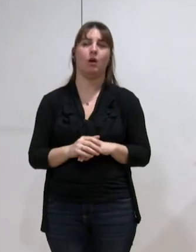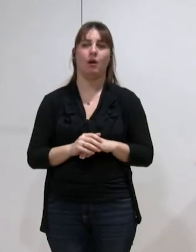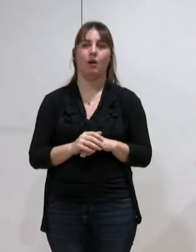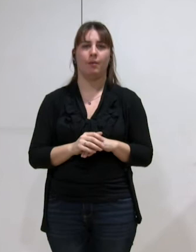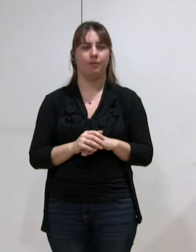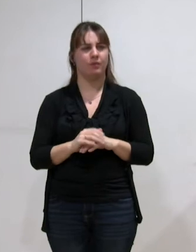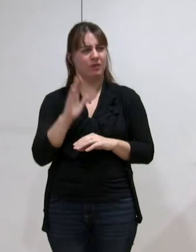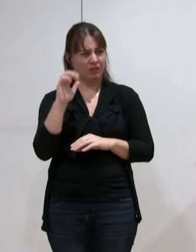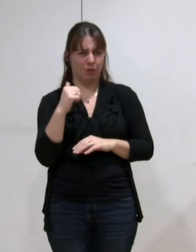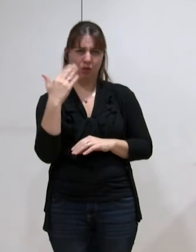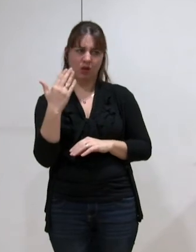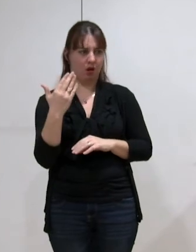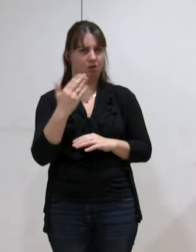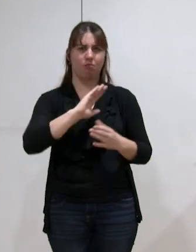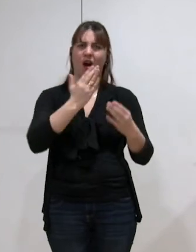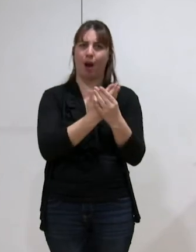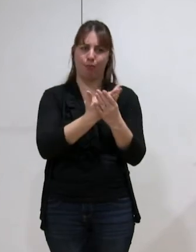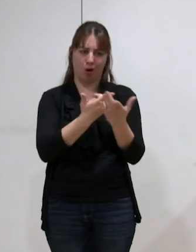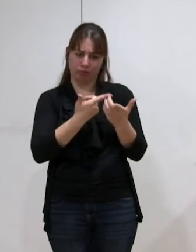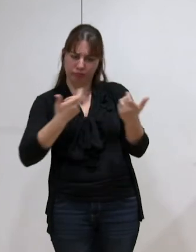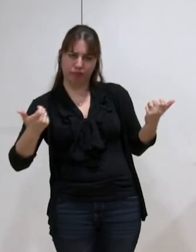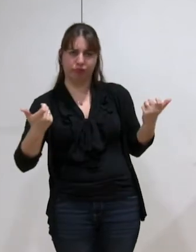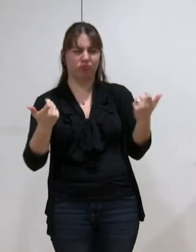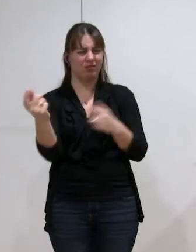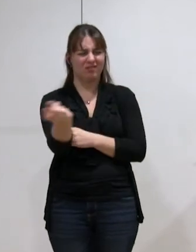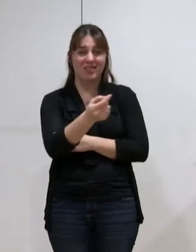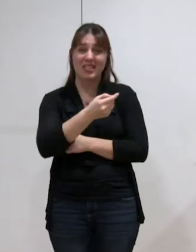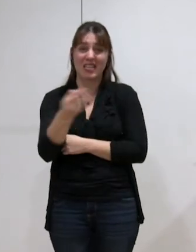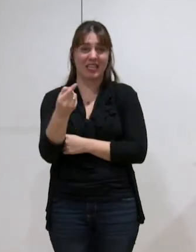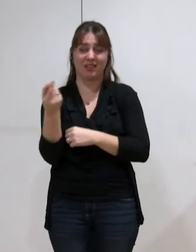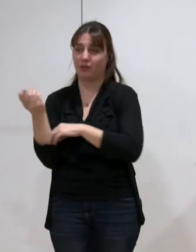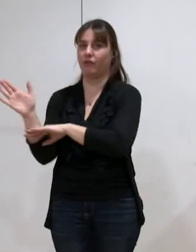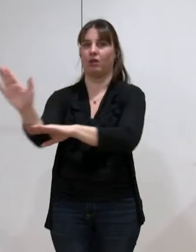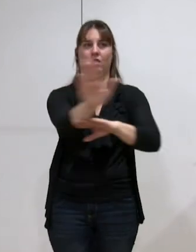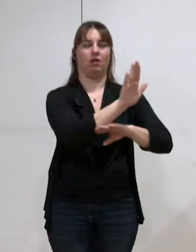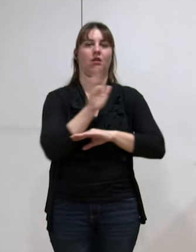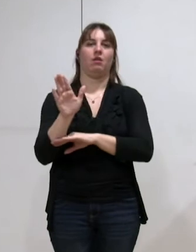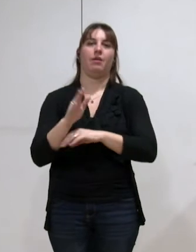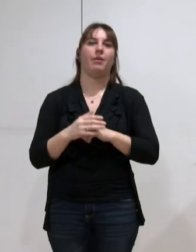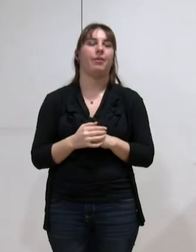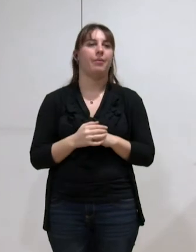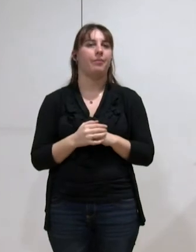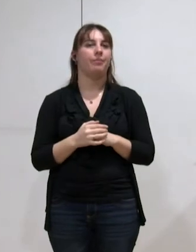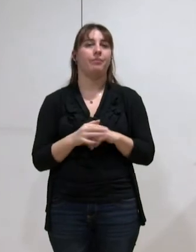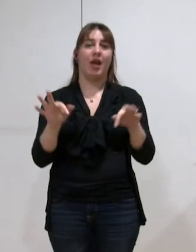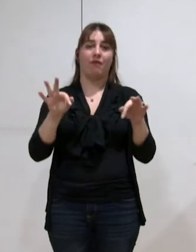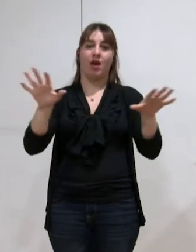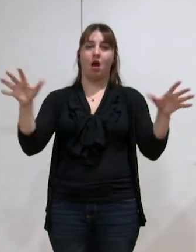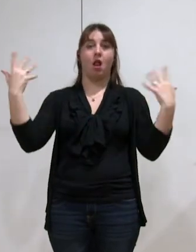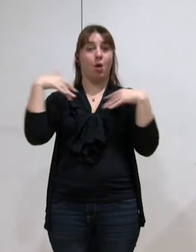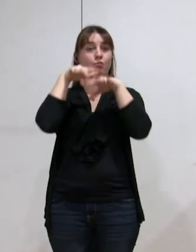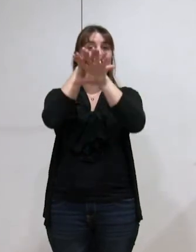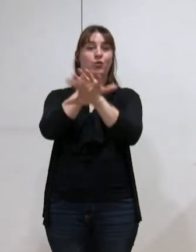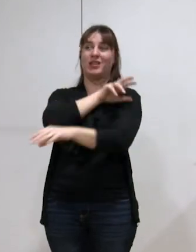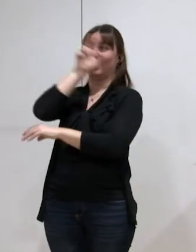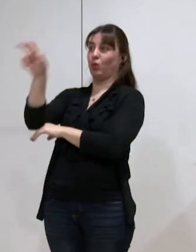extrêmement négatif qui est envoyé, parce que c'est le message que la mutualisation, elle provoque la